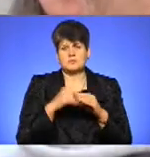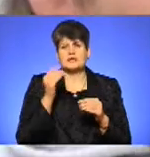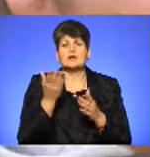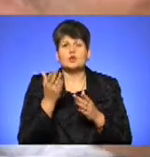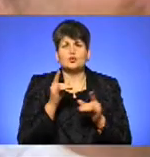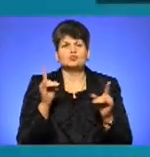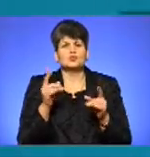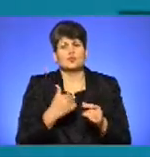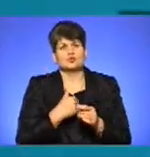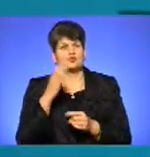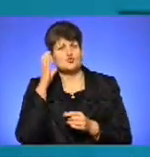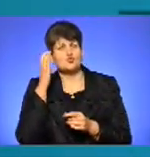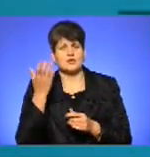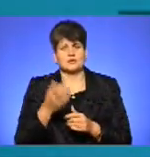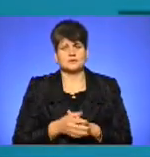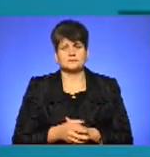Музику їм слухати.